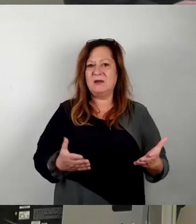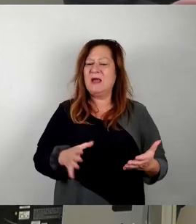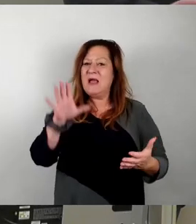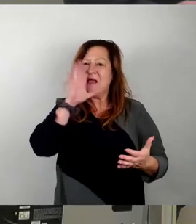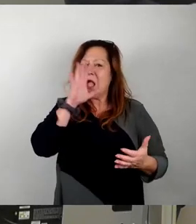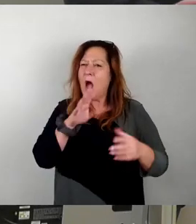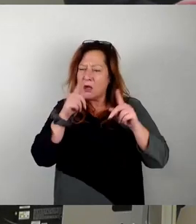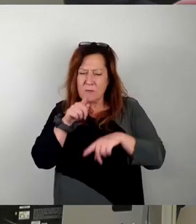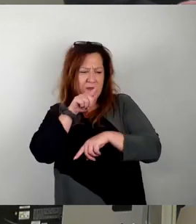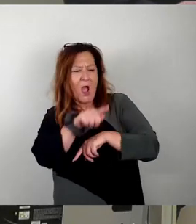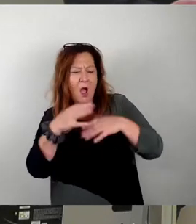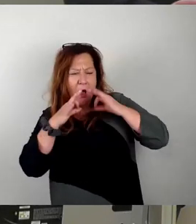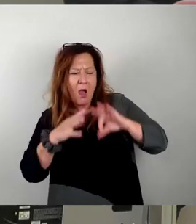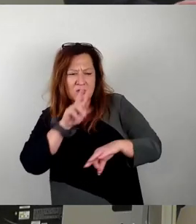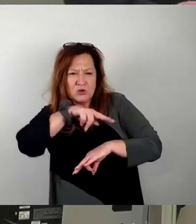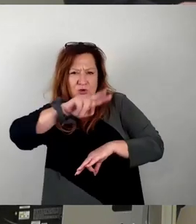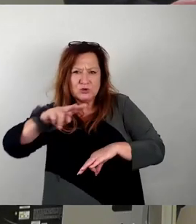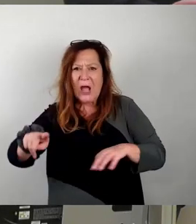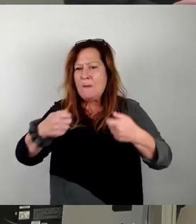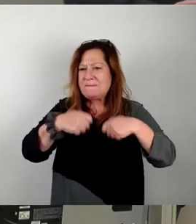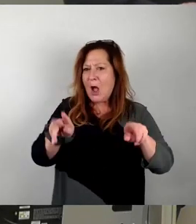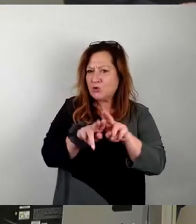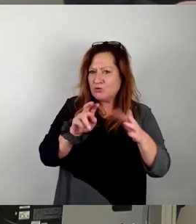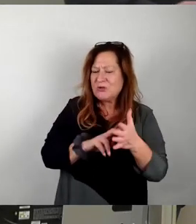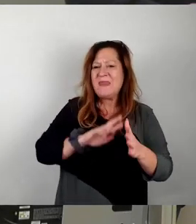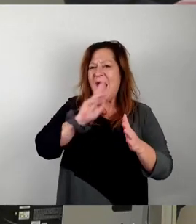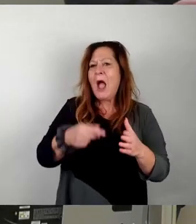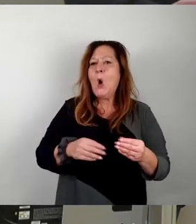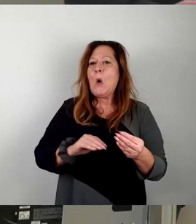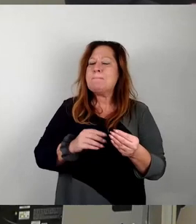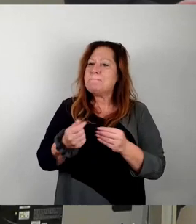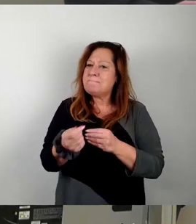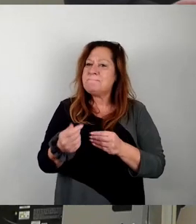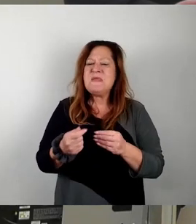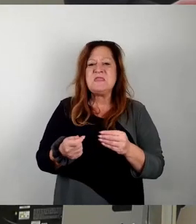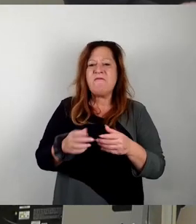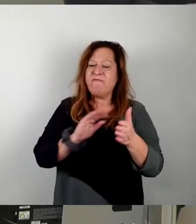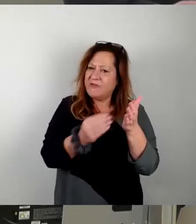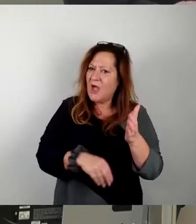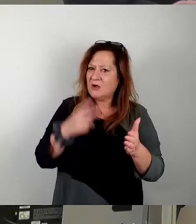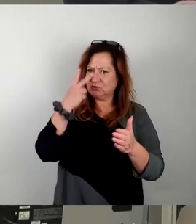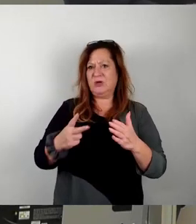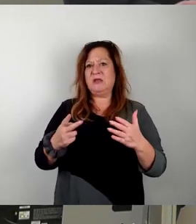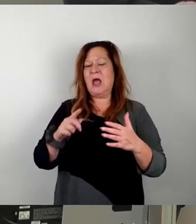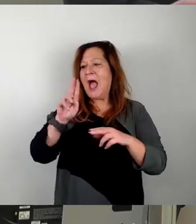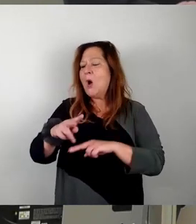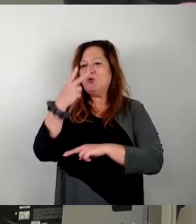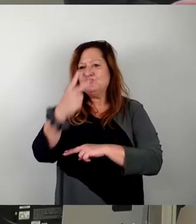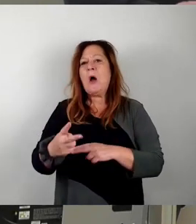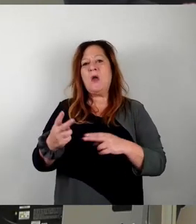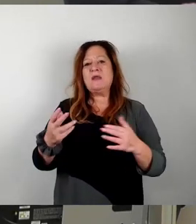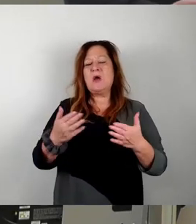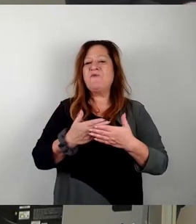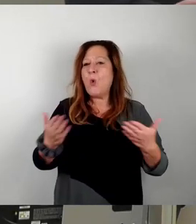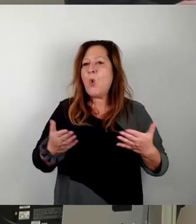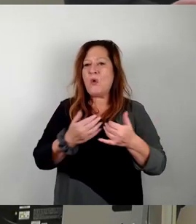anschaut, wie deren Bauzustand ist, dass man sich mal die Mietverträge und die Auslastung der Garagengemeinschaften ansieht und dass man sich auch mal ansieht, ob sich